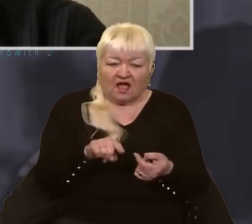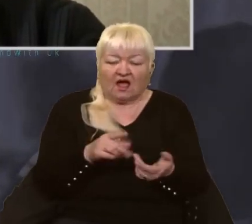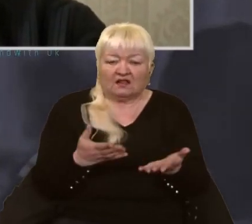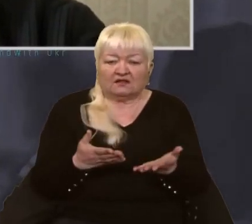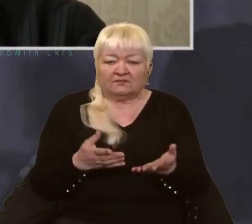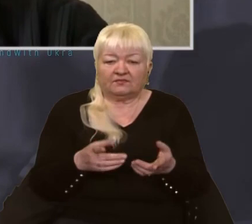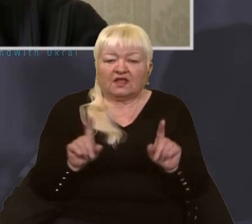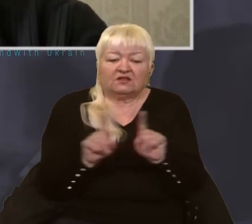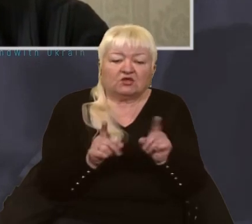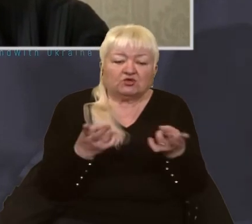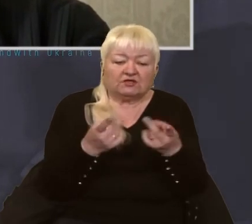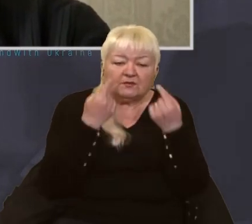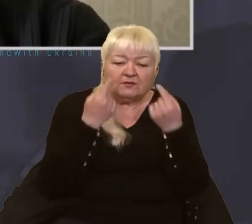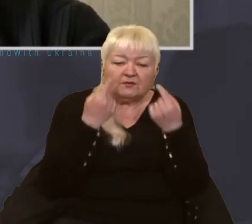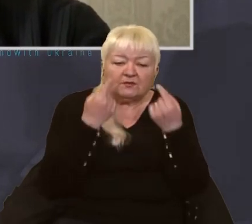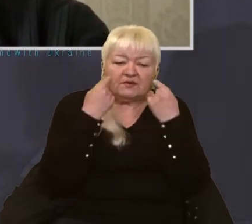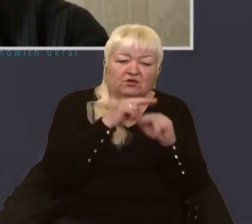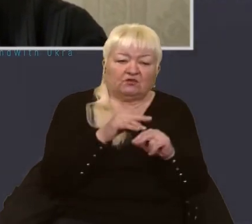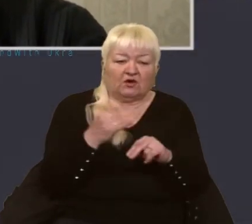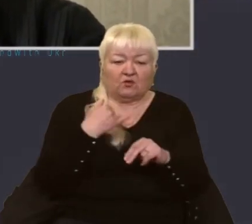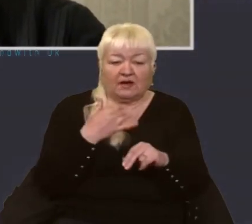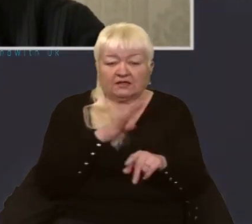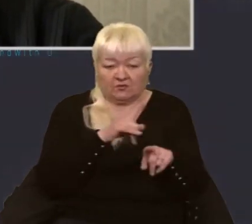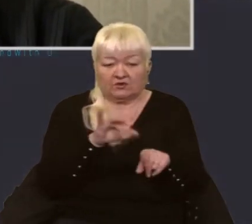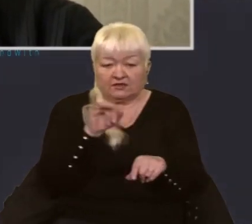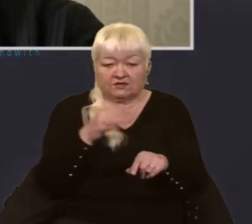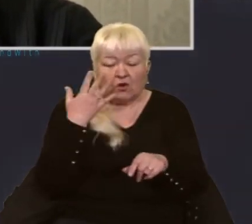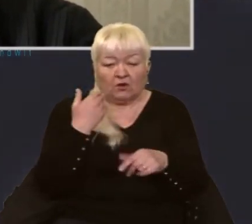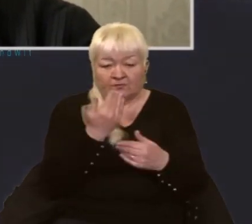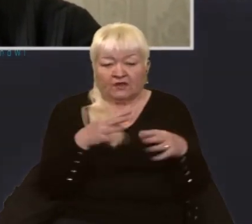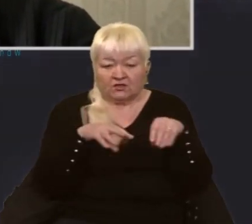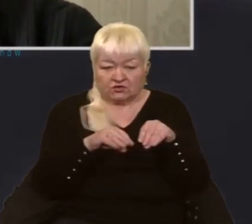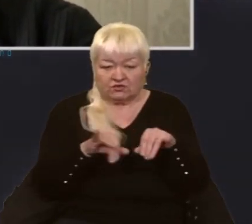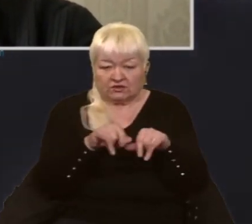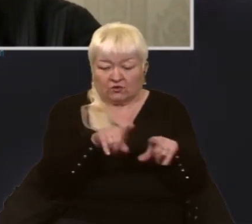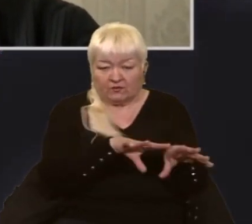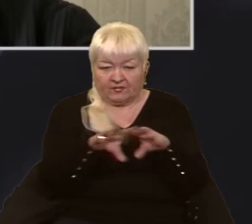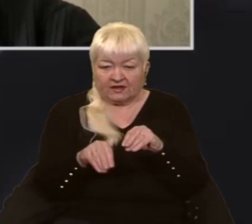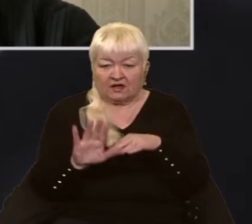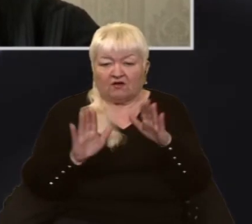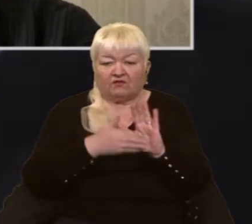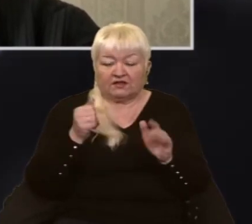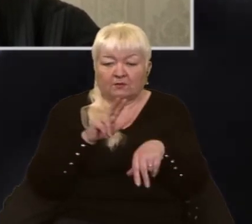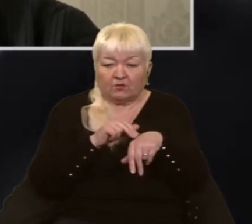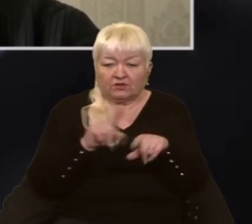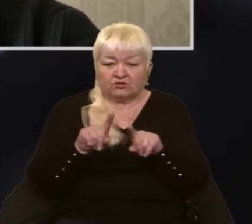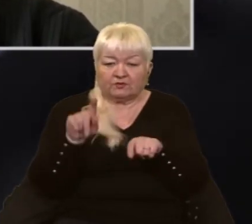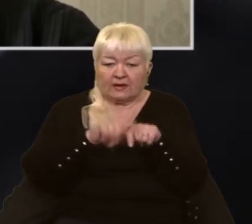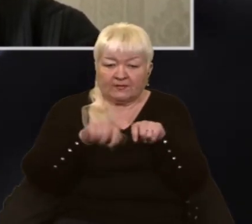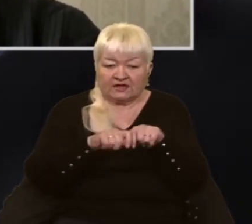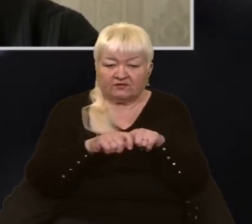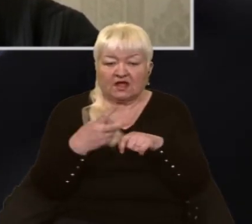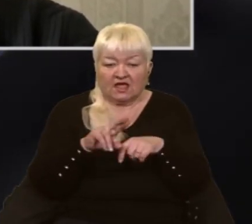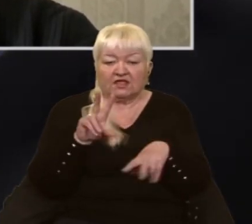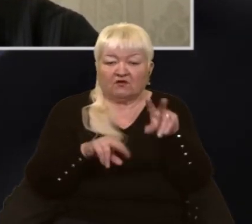на що треба звертати увагу? Особисто в мене була історія, коли мої сусіди, в той будинок, який я переїхала, викликали поліцію, щоб вона перевірила. І я